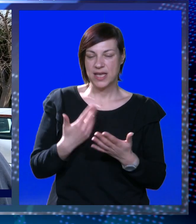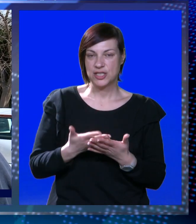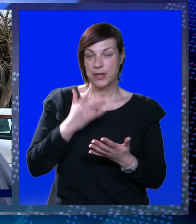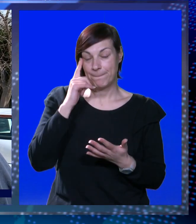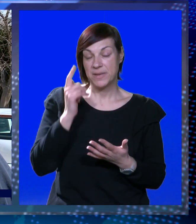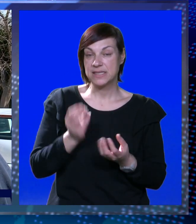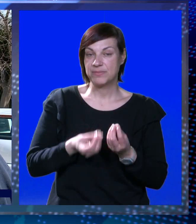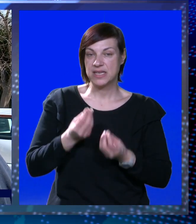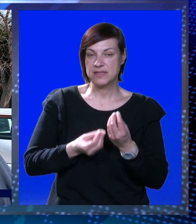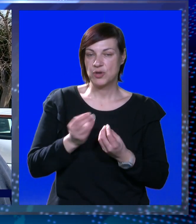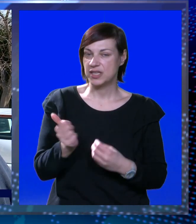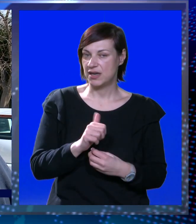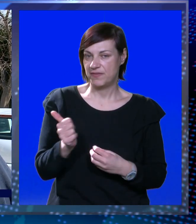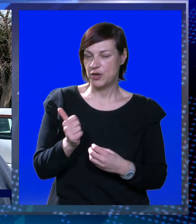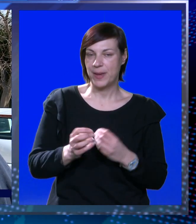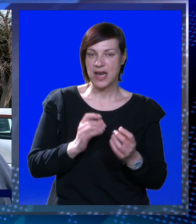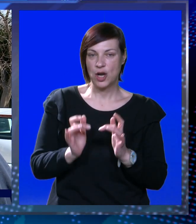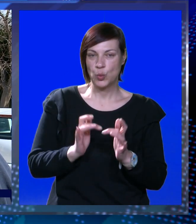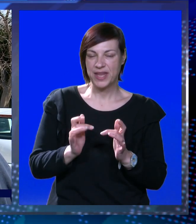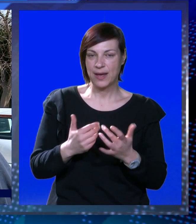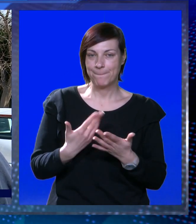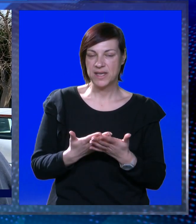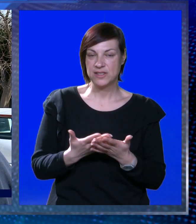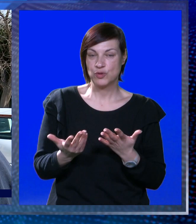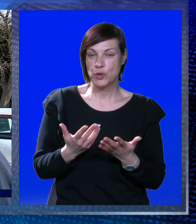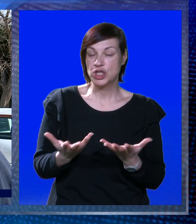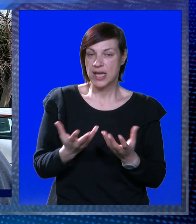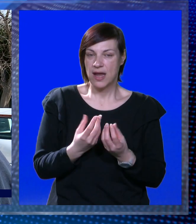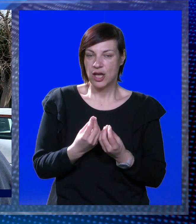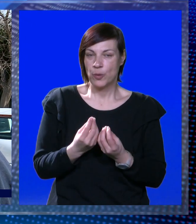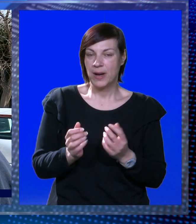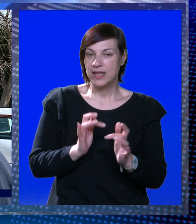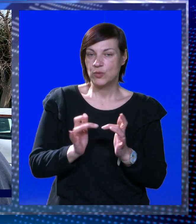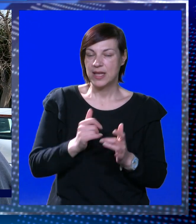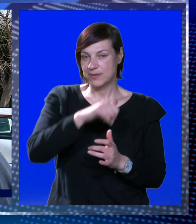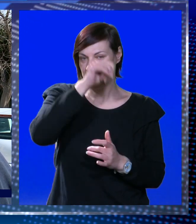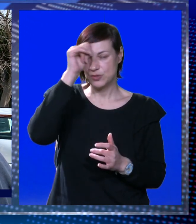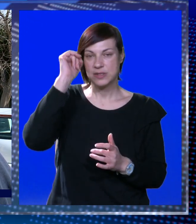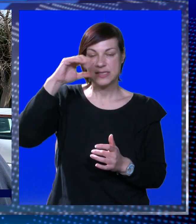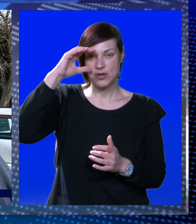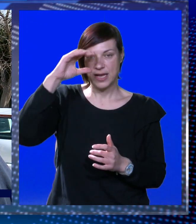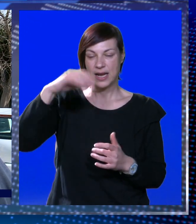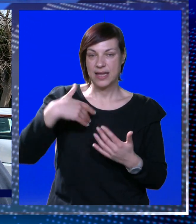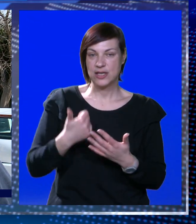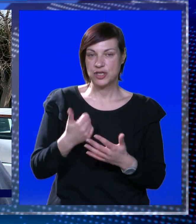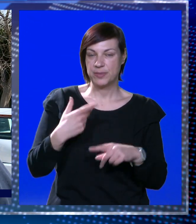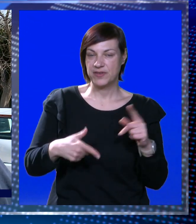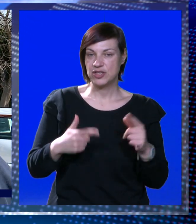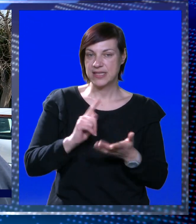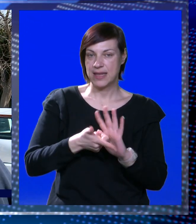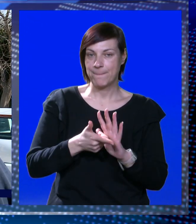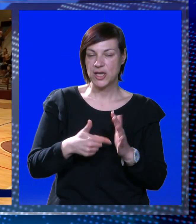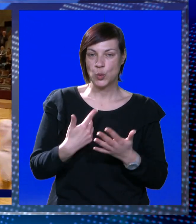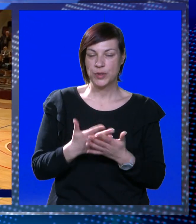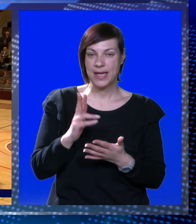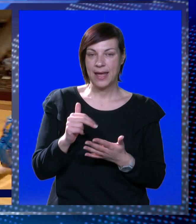i mislim stvarno da smo odigrali jednu fenomenalnu utakmicu, možda najkompletniju utakmicu u sezoni, gledajući od prve do